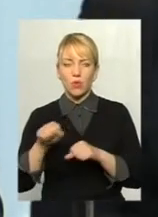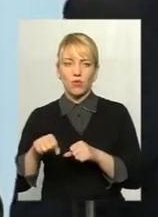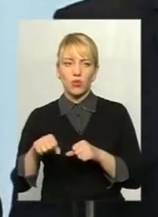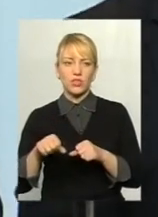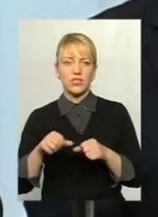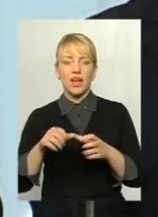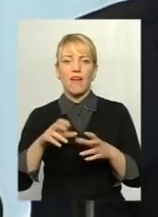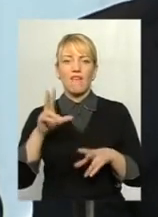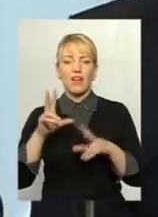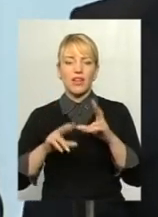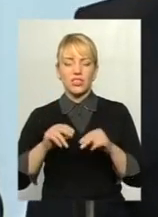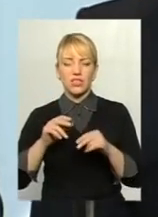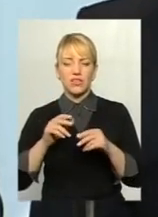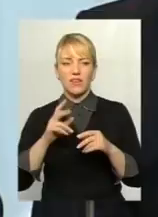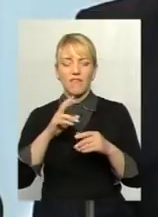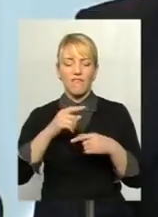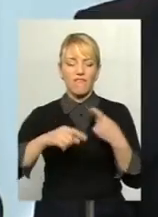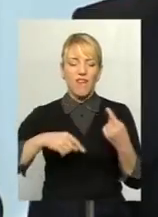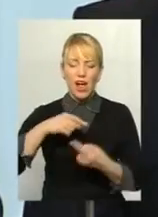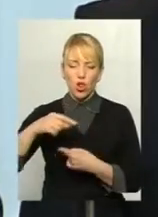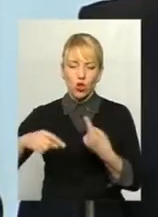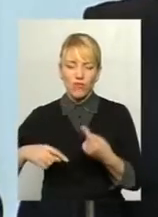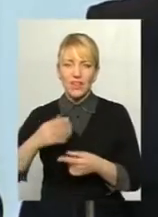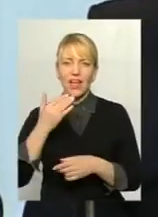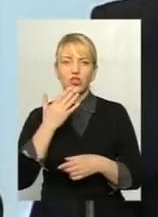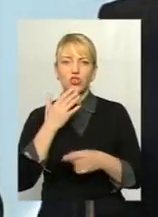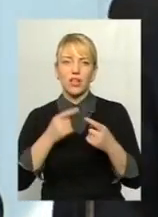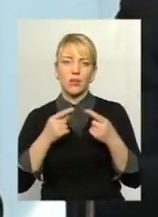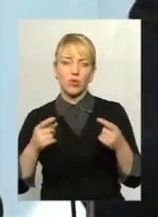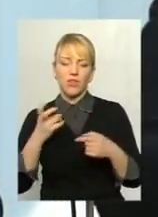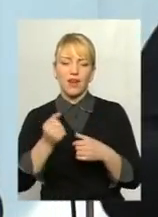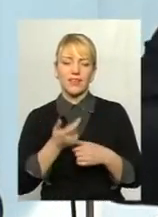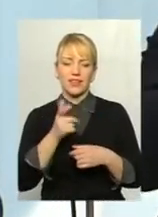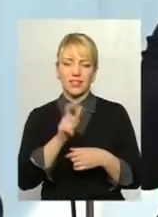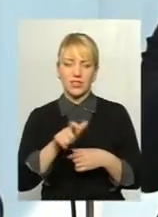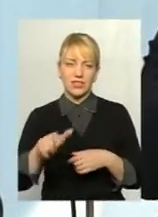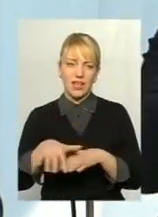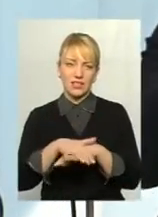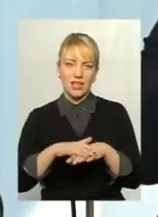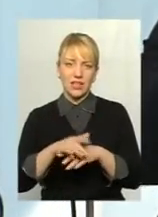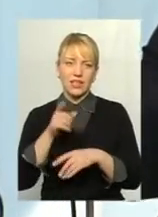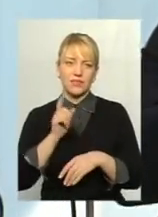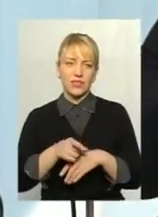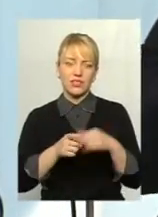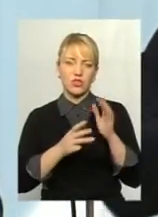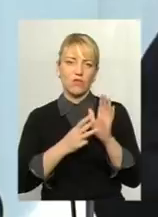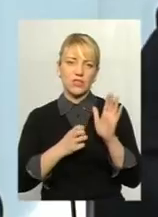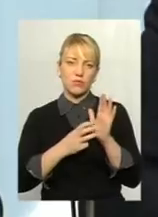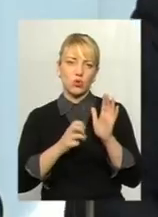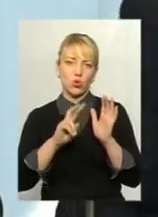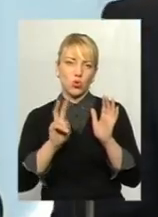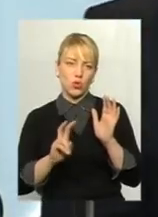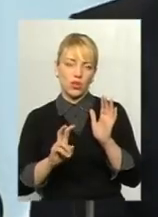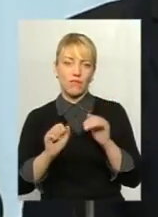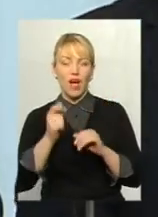валовий національний продукт, або валовий внутрішній продукт на кількість населення. Так в нас вона сьогодні 1800 доларів,